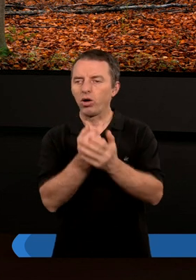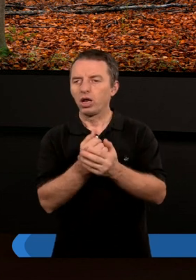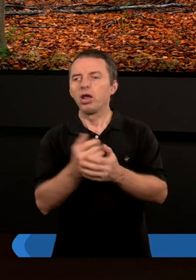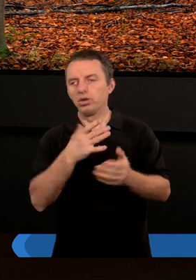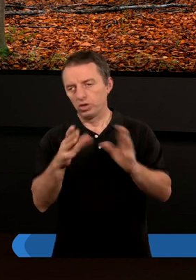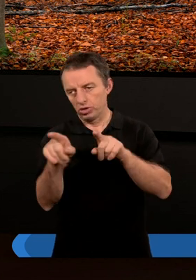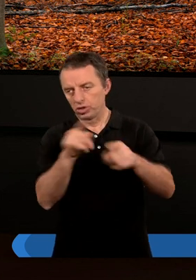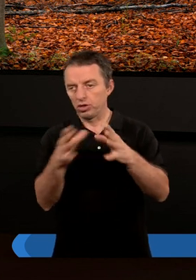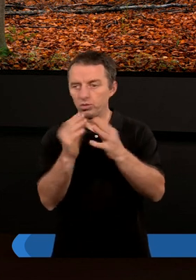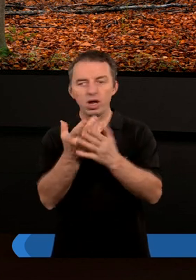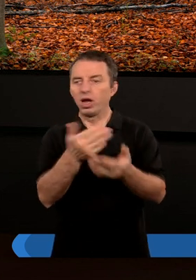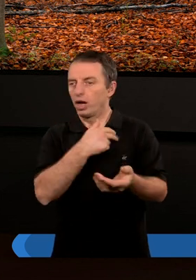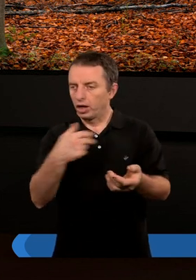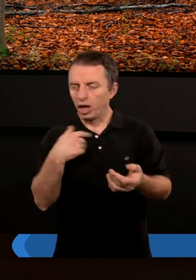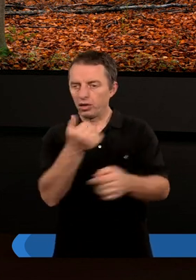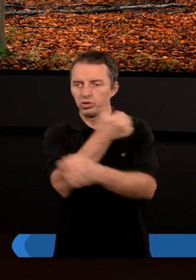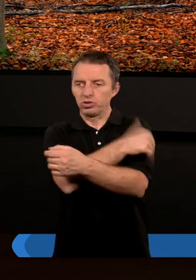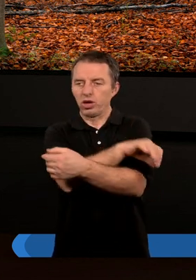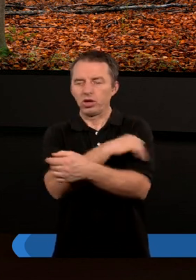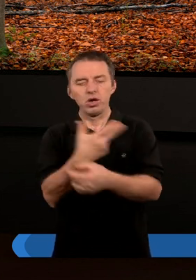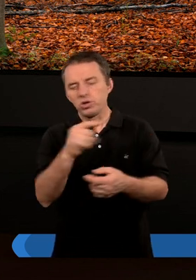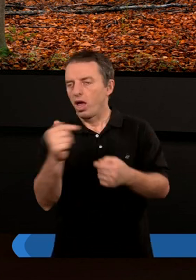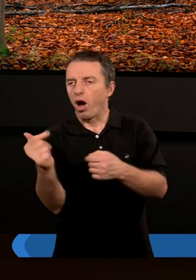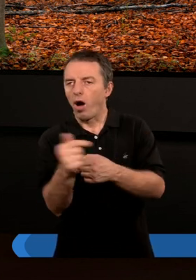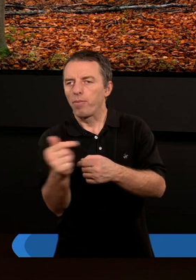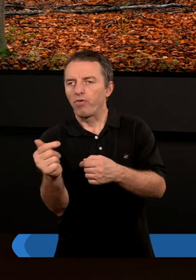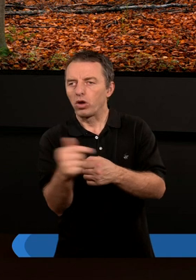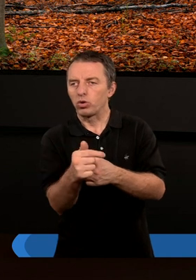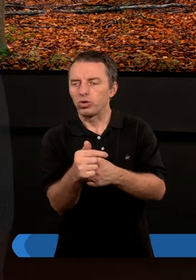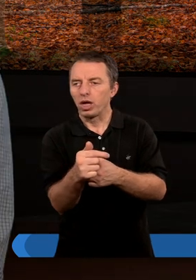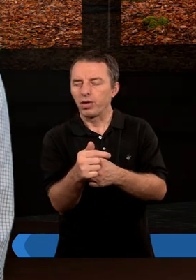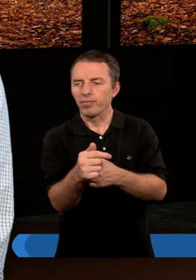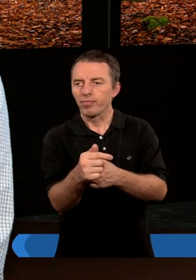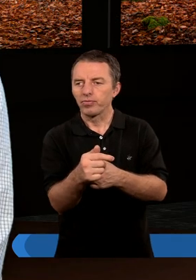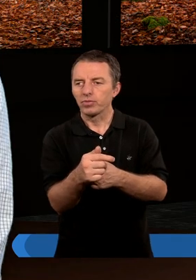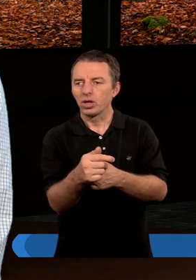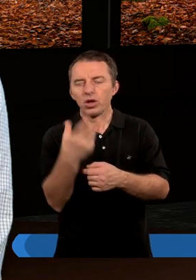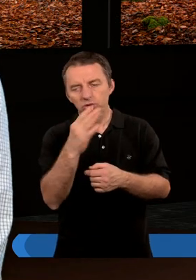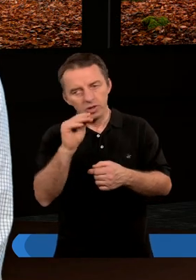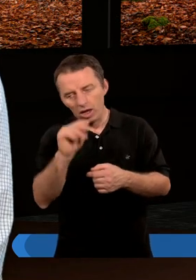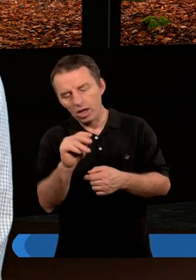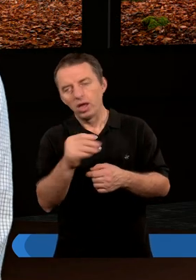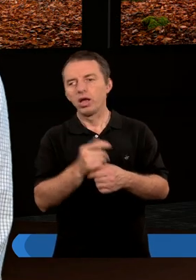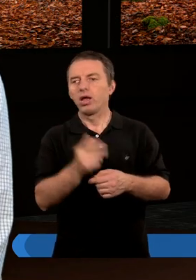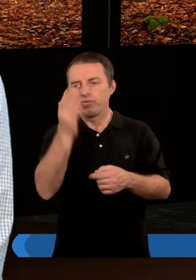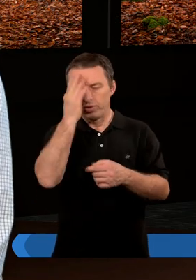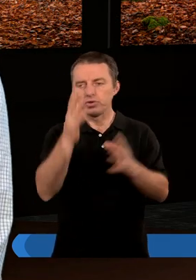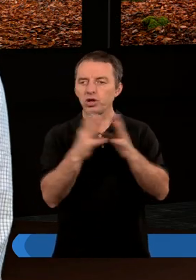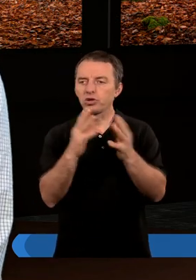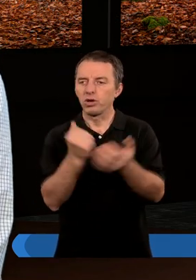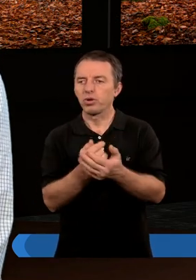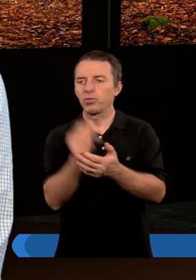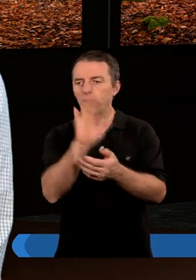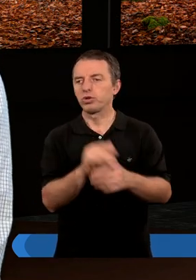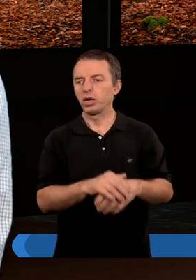że na przykład dziesięć przykazań już nas, jako chrześcijan, nie obowiązują? Dziwnie to jakoś brzmi, że dziesięć